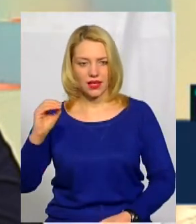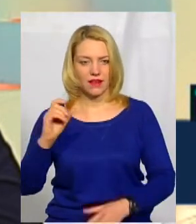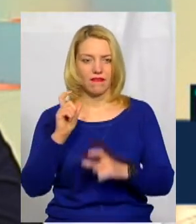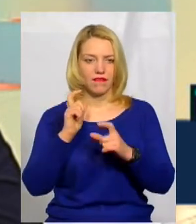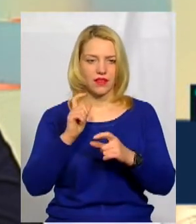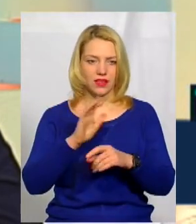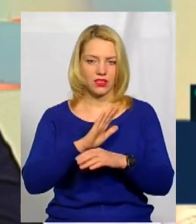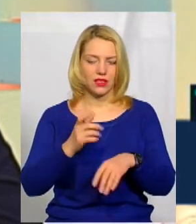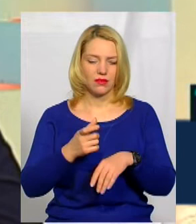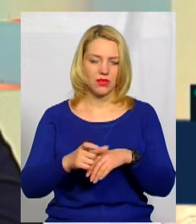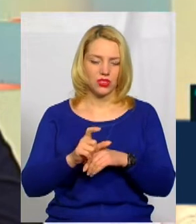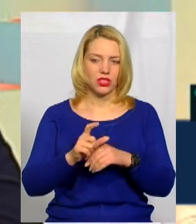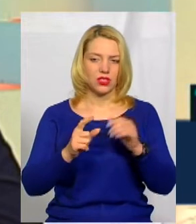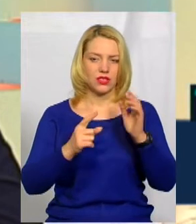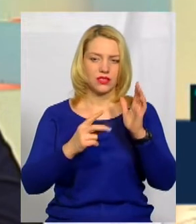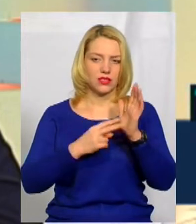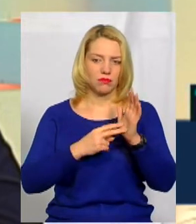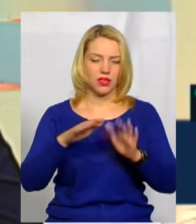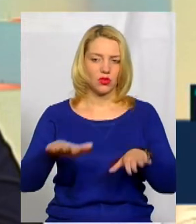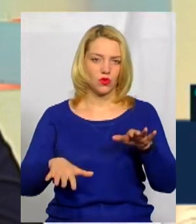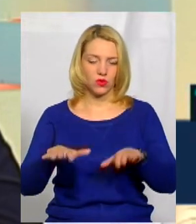,5 тонн і так далі.